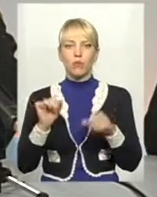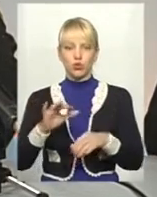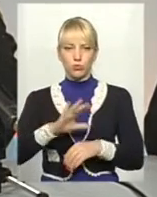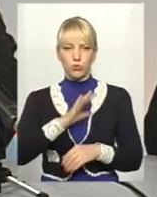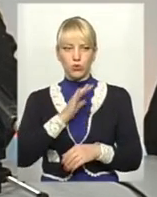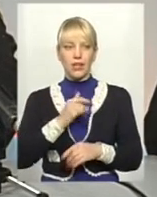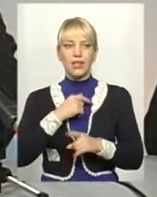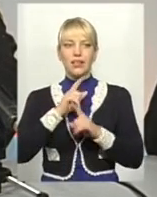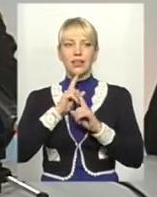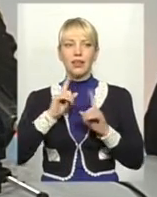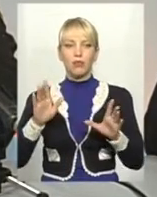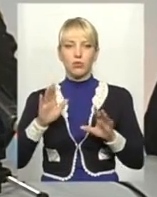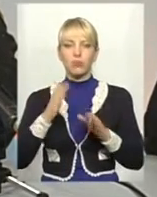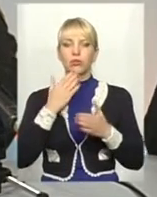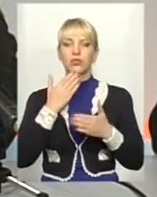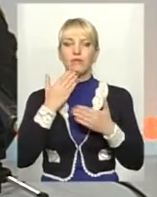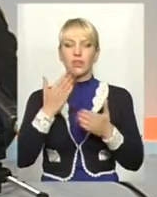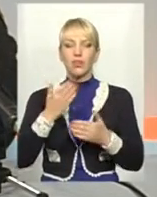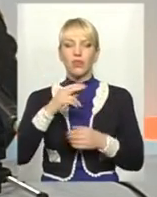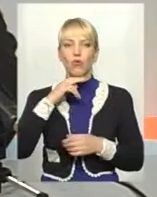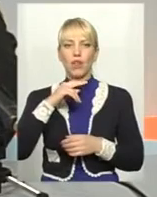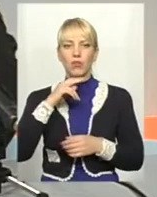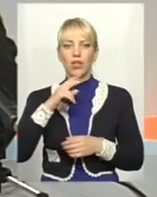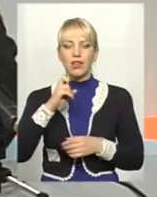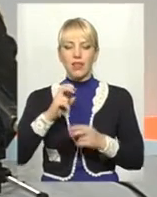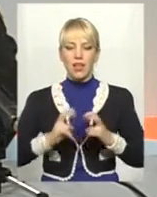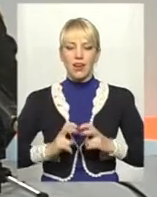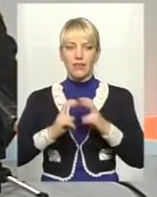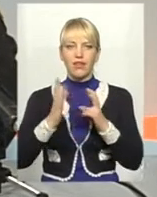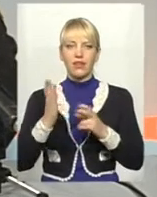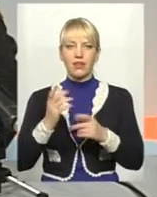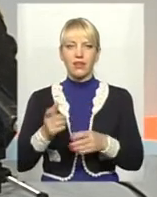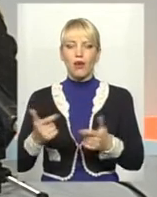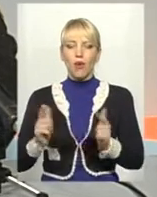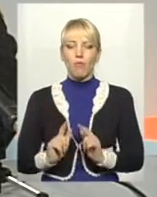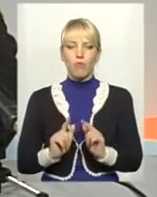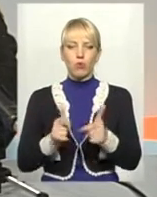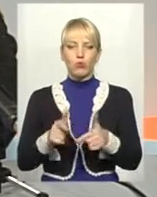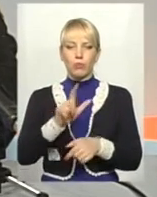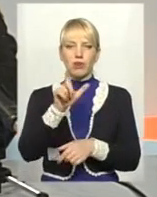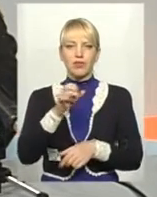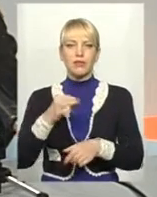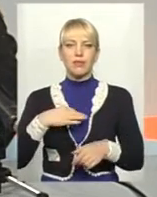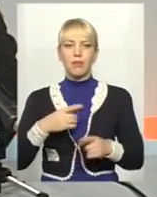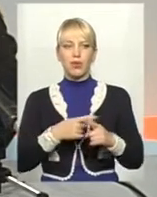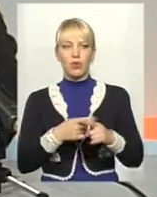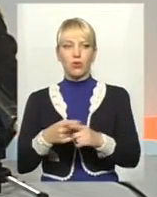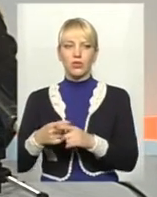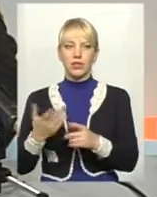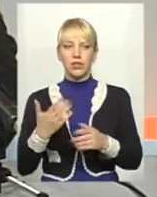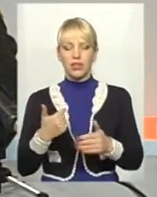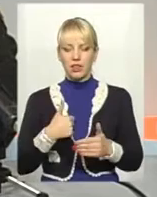І не будемо звертати увагу на ліфти, які поступають з Білорусію, які нам пропонували.